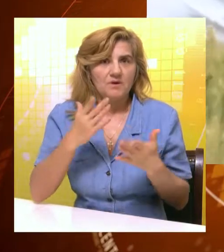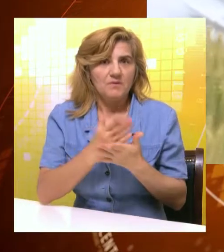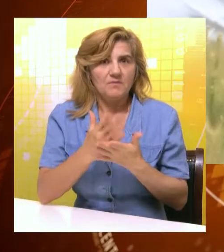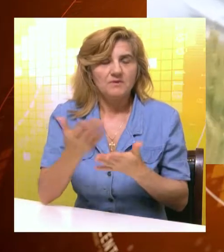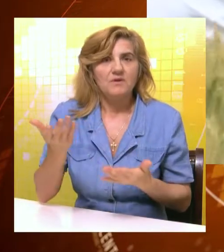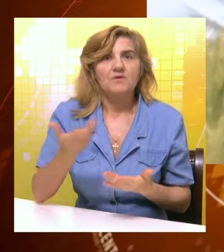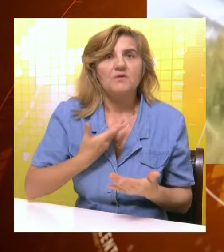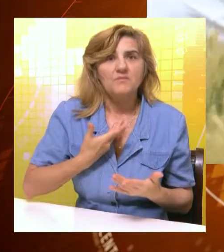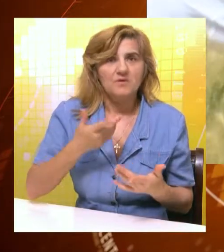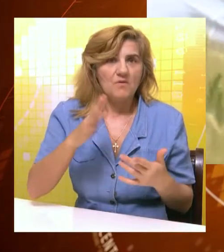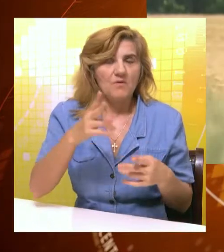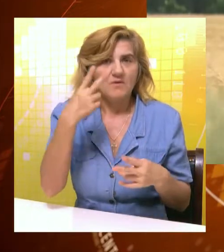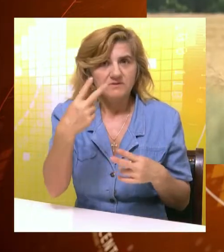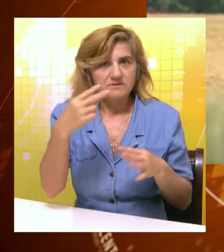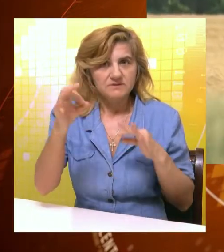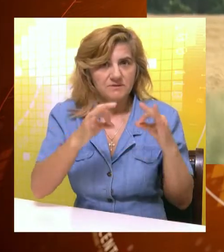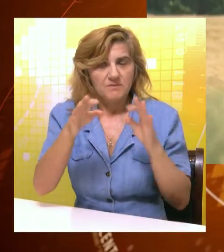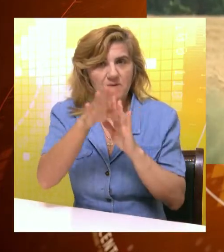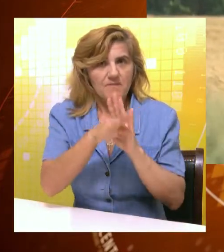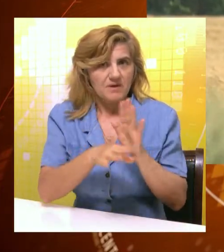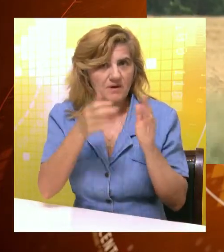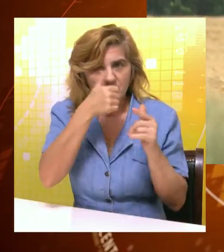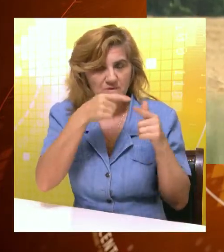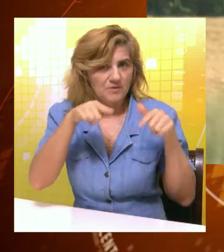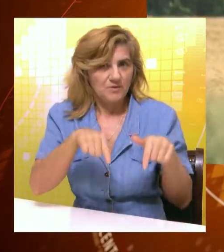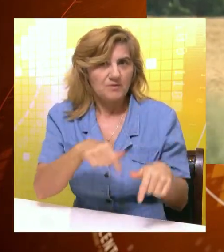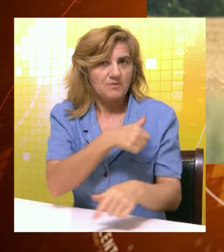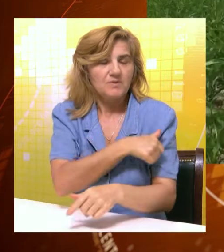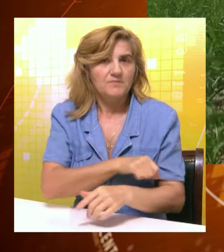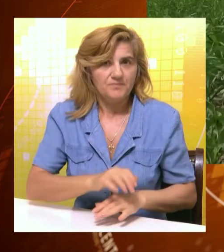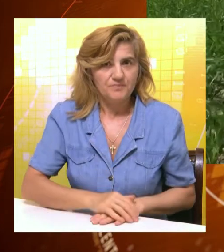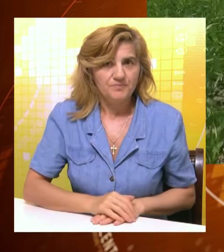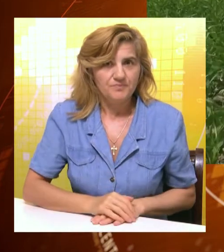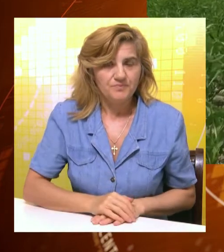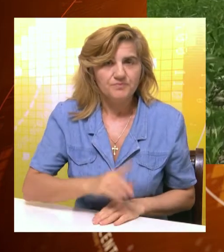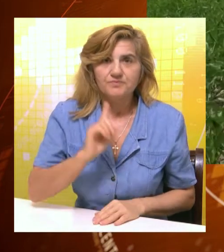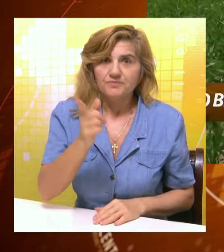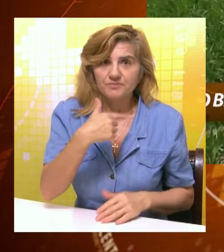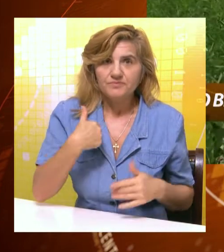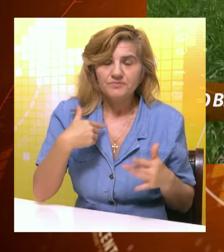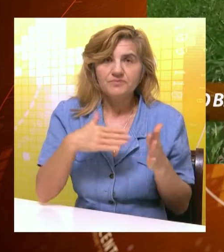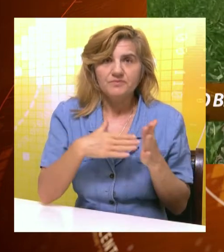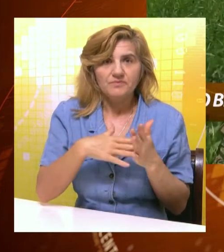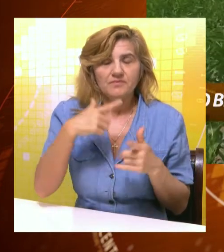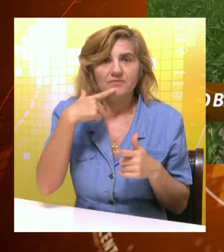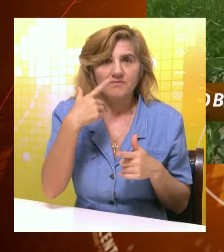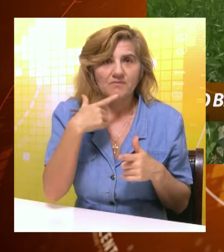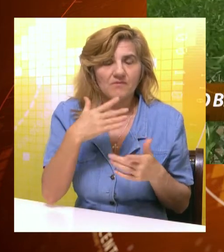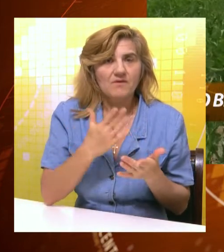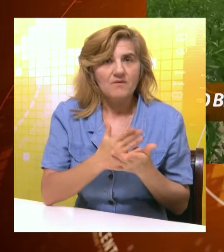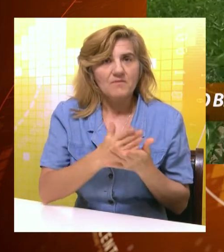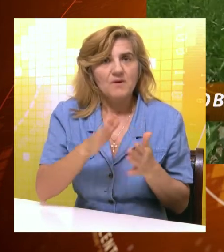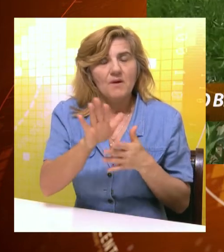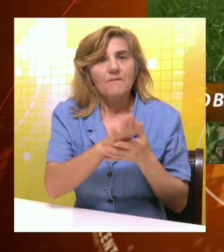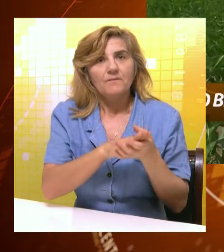na prinos do 20% manje nego što je bilo planirano za ovu godinu. Što bi trebalo naglasiti, mislim da će žetva